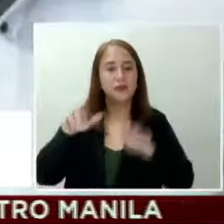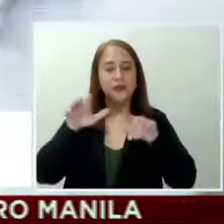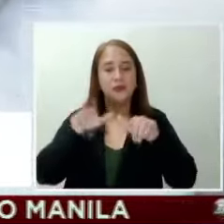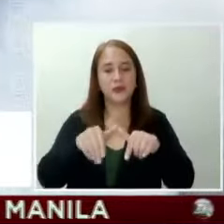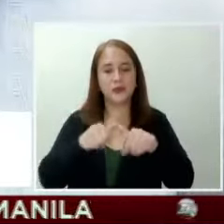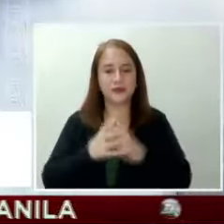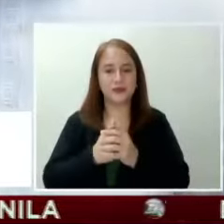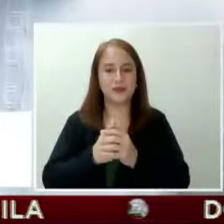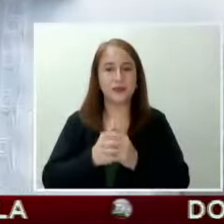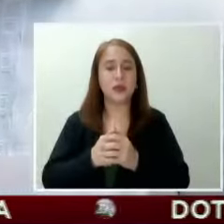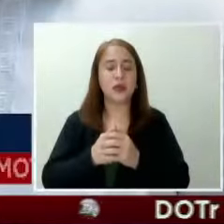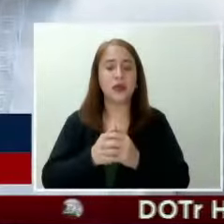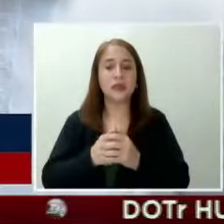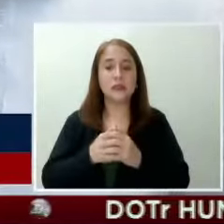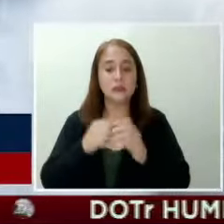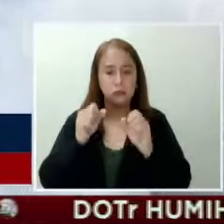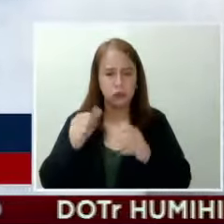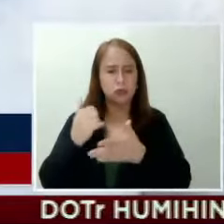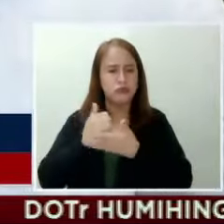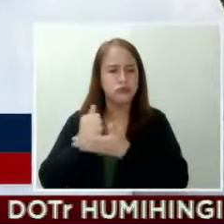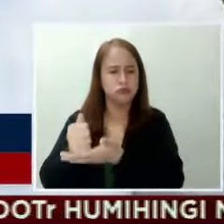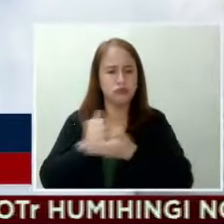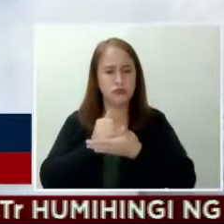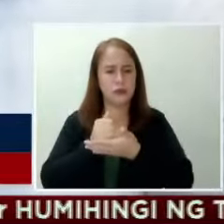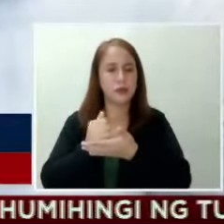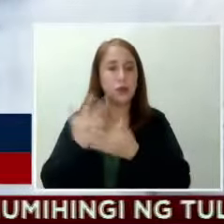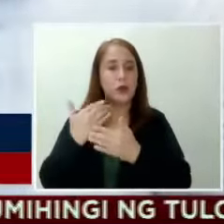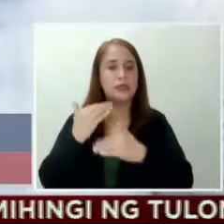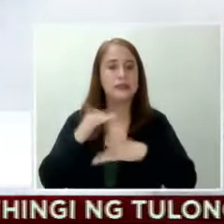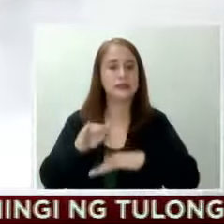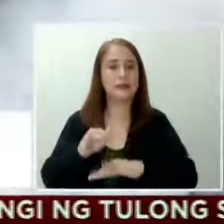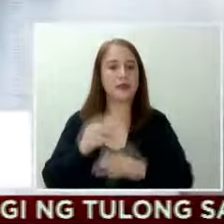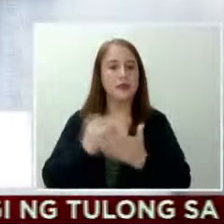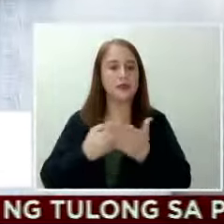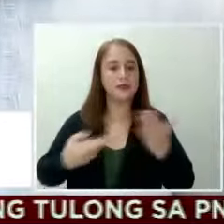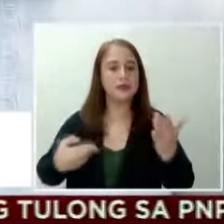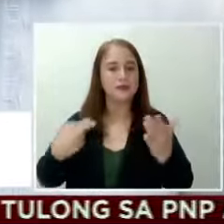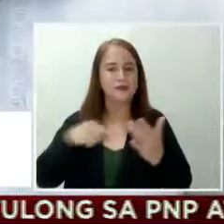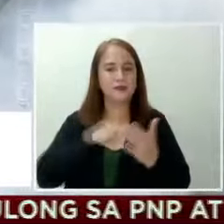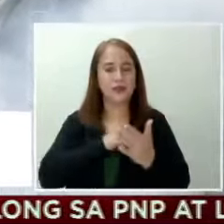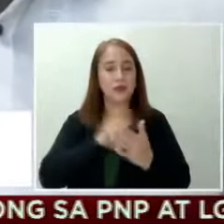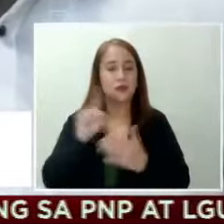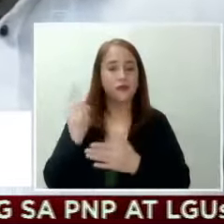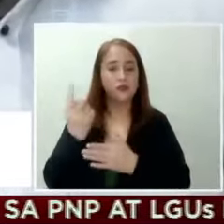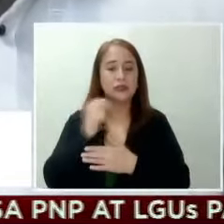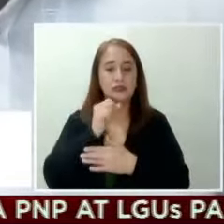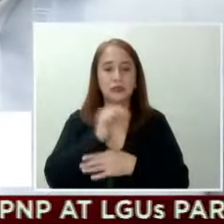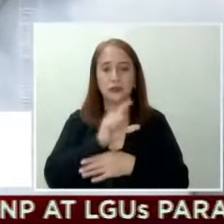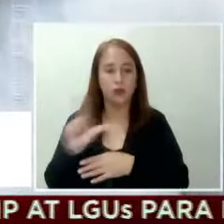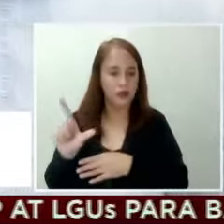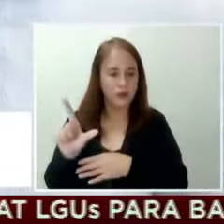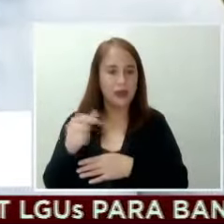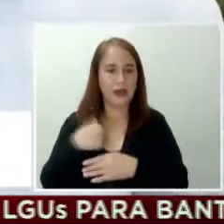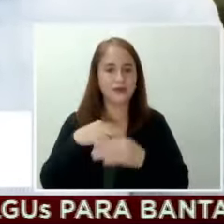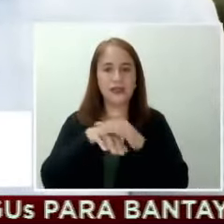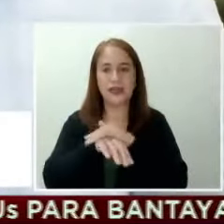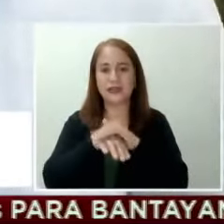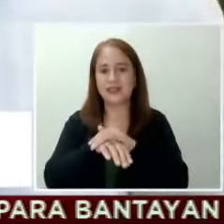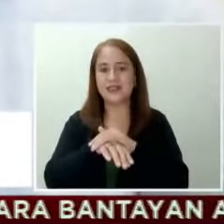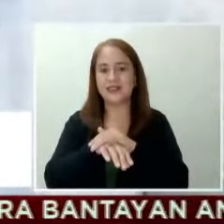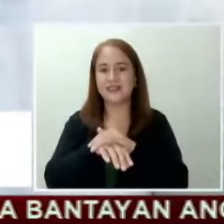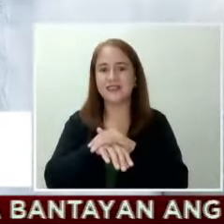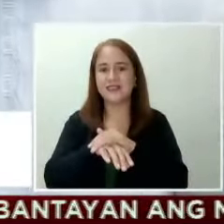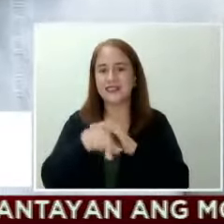Kailangan talaga na magtulungan tayo dahil limitado yung mga resources natin. Kaya una, hindi lahat merong access nga dito sa